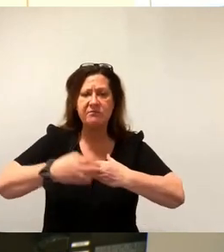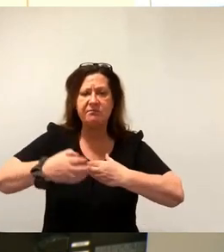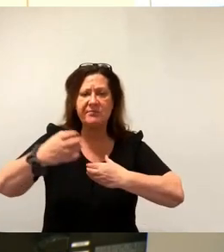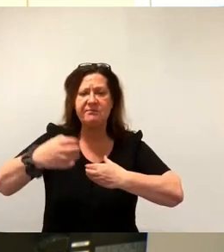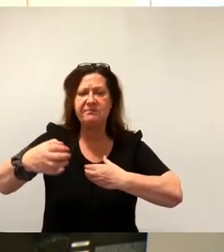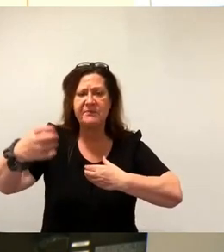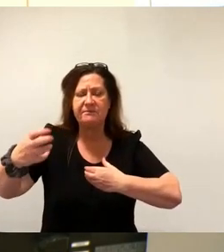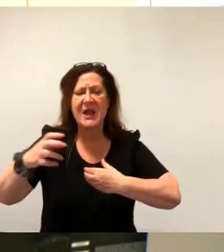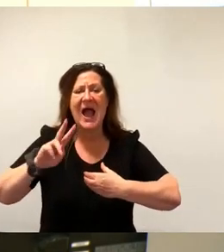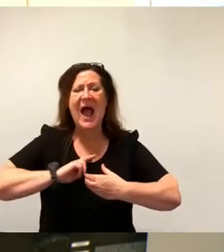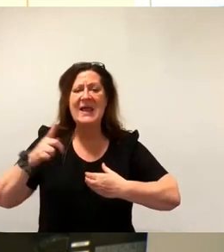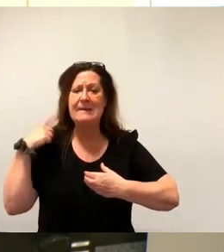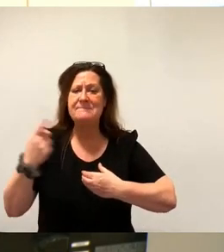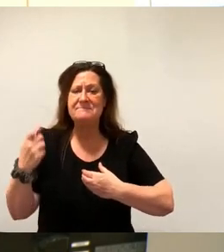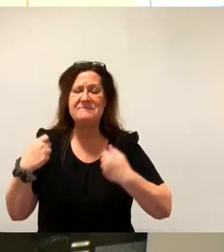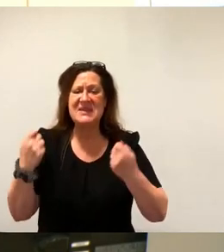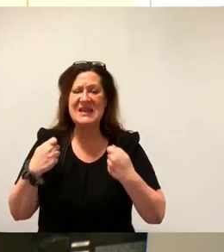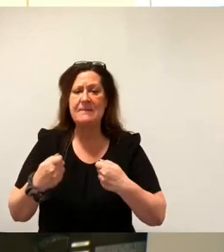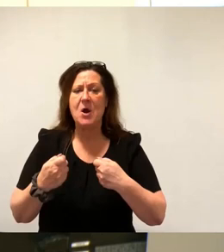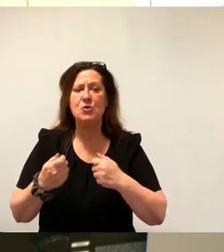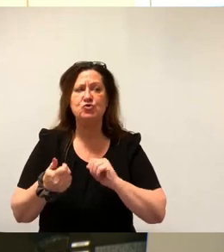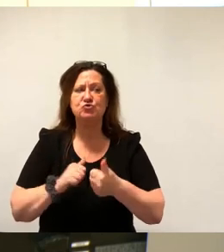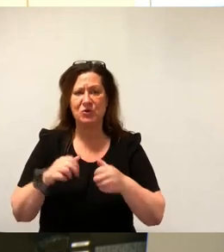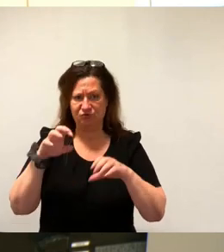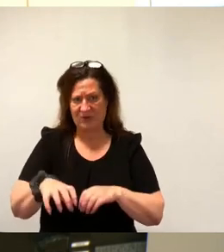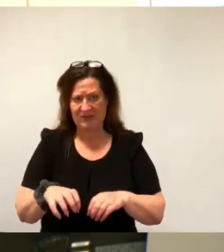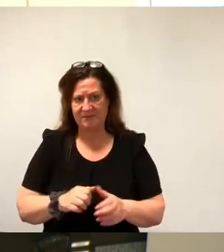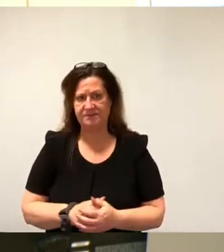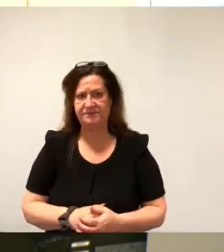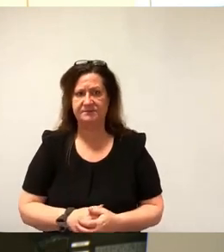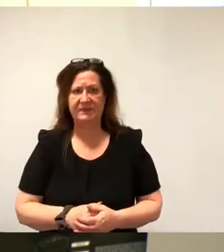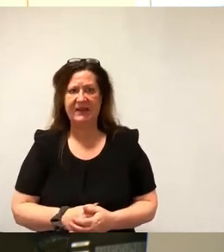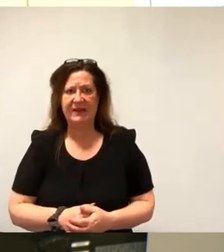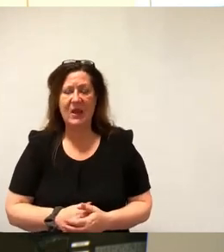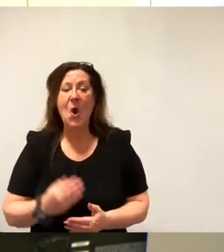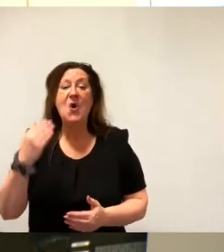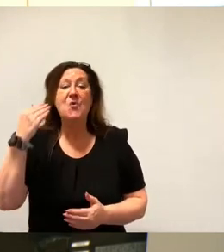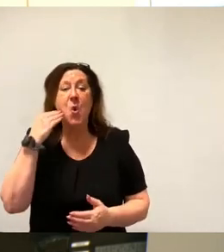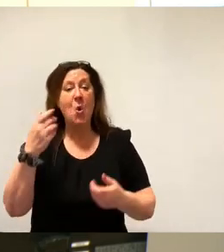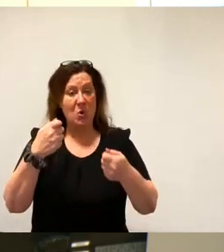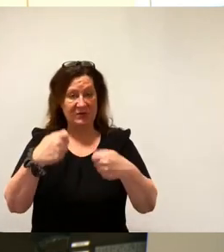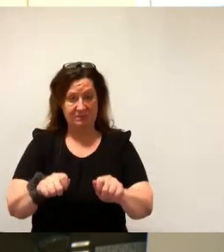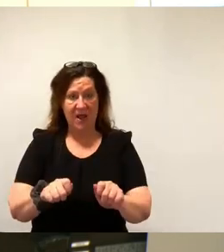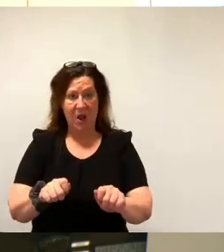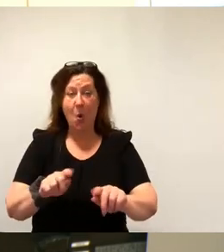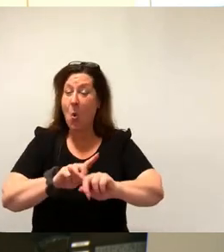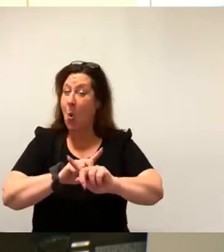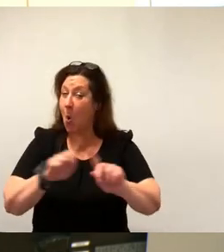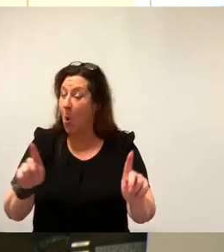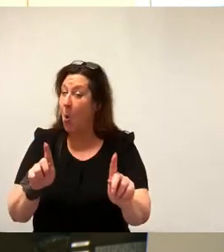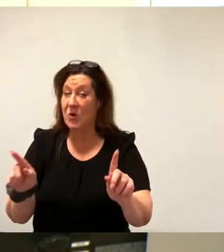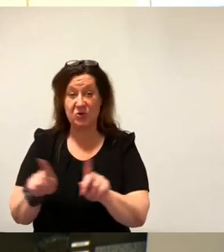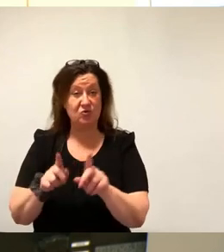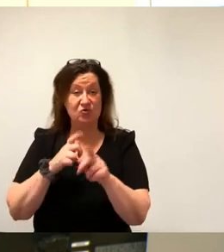Meine Damen und Herren, Wohnungsbau ist ohne den staatlichen Zuschuss der sozialen Wohnraumförderung offenbar nicht mehr möglich.